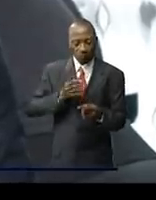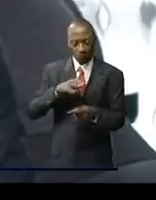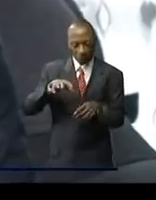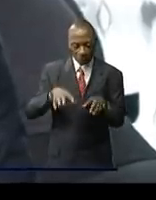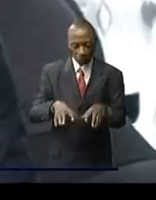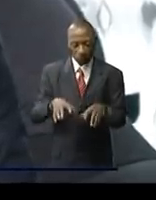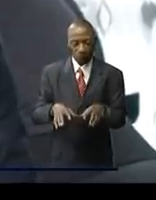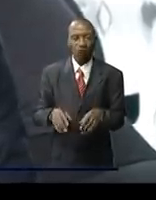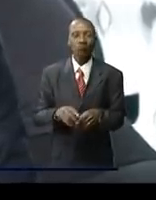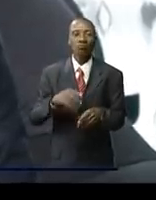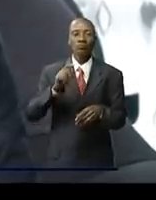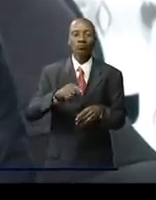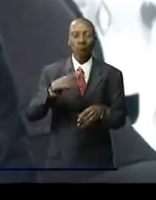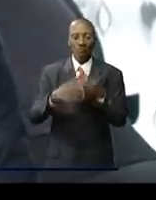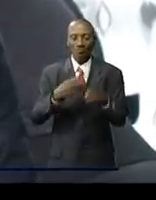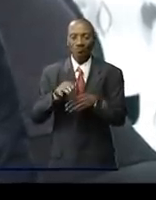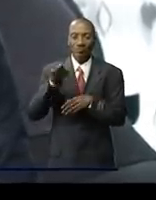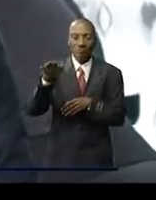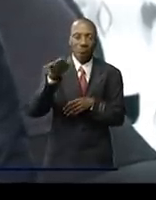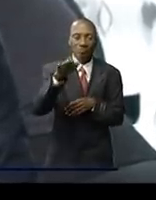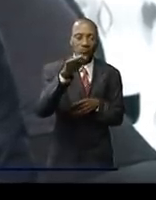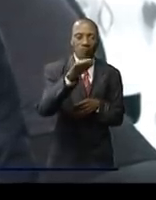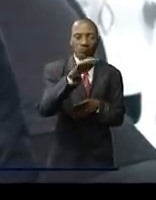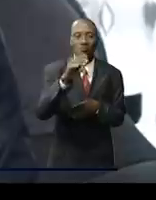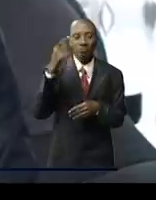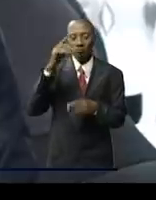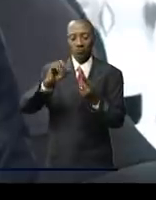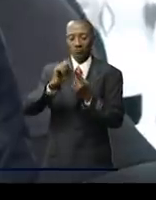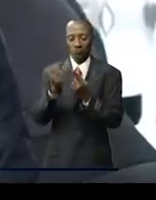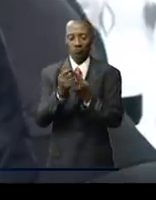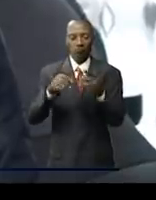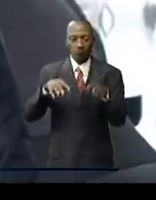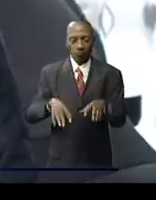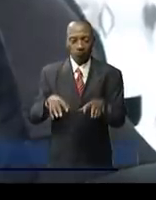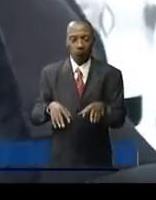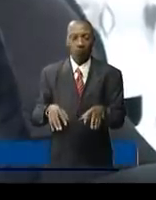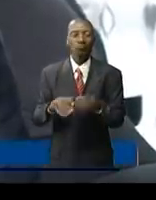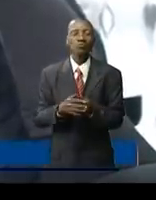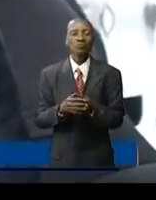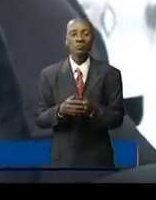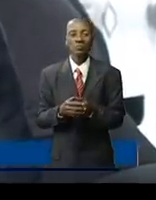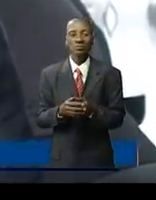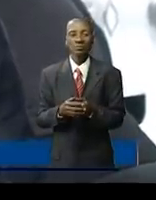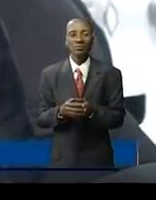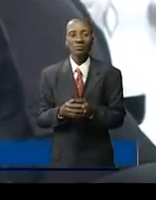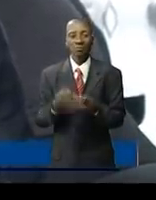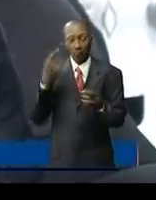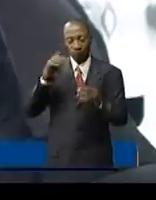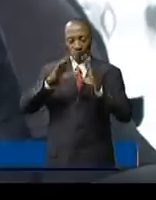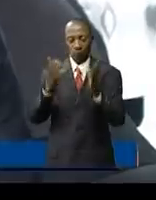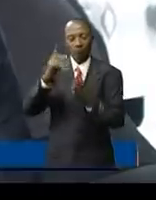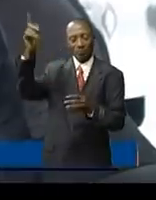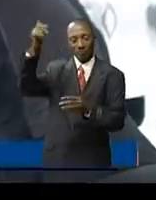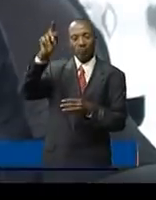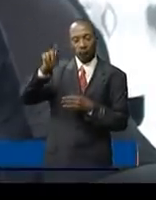de faire un lobbying sur la situation de la République démocratique du Congo pour que la communauté internationale puisse comprendre n